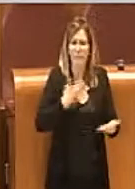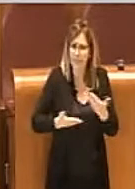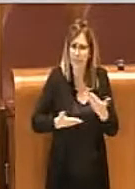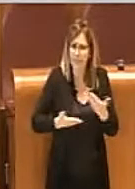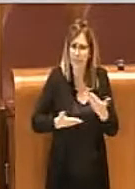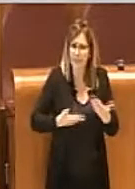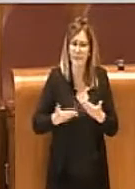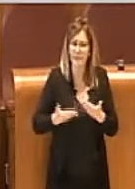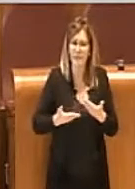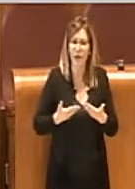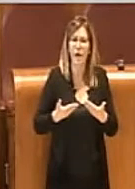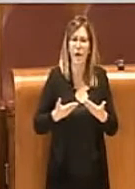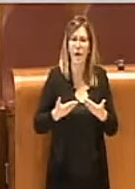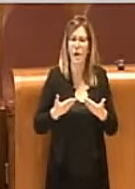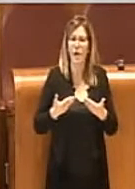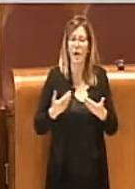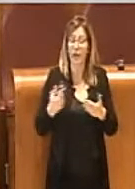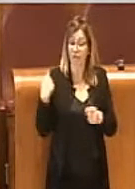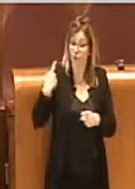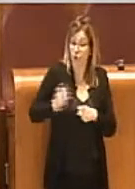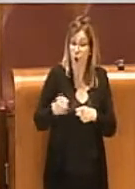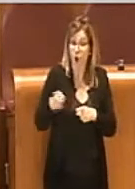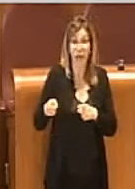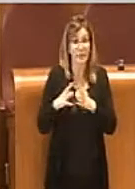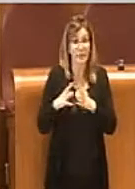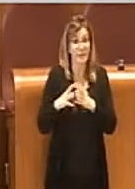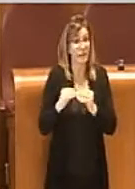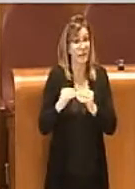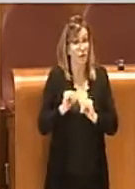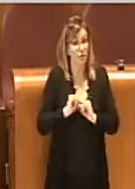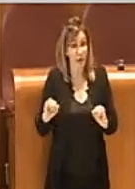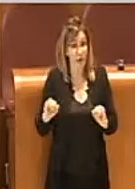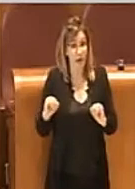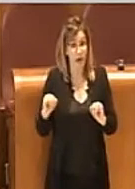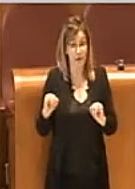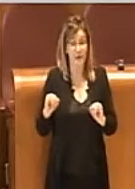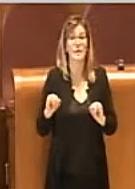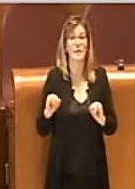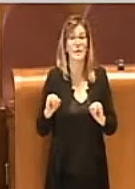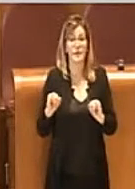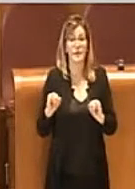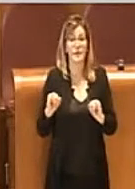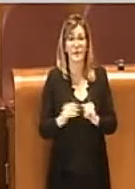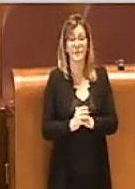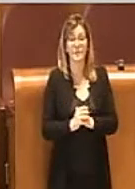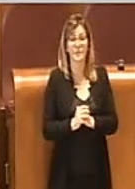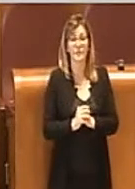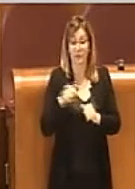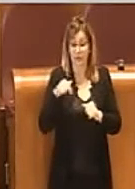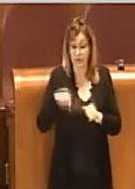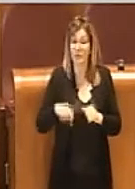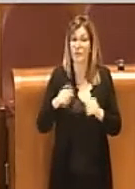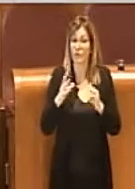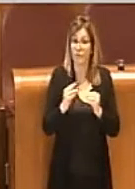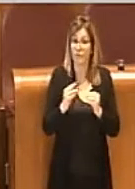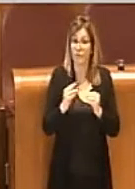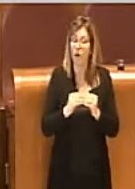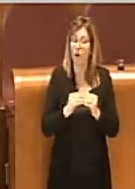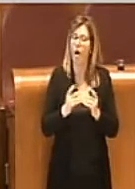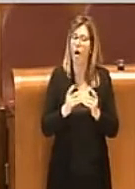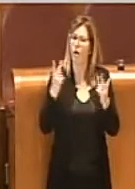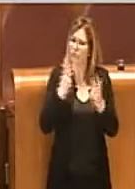ha mai svolto nella sua attività in tutti questi anni e chiaramente lo sta facendo con